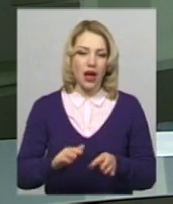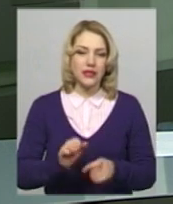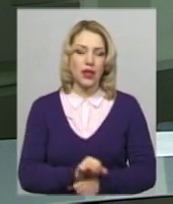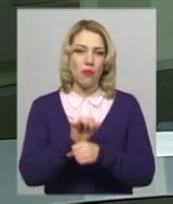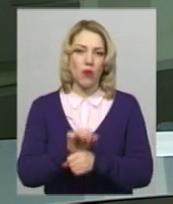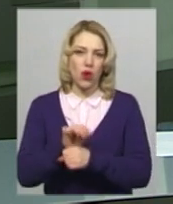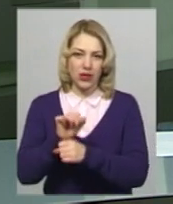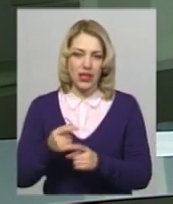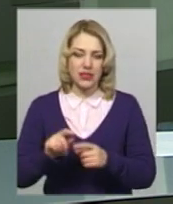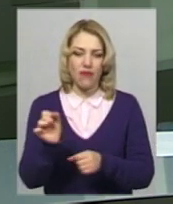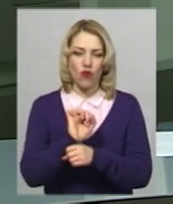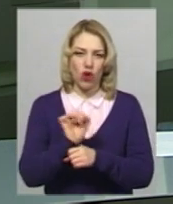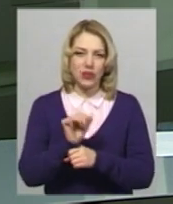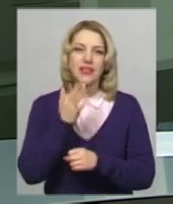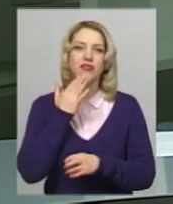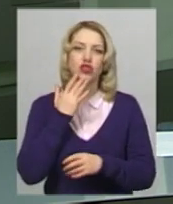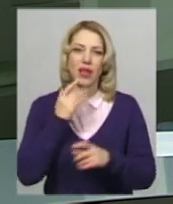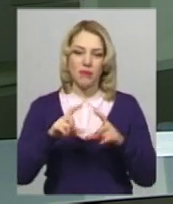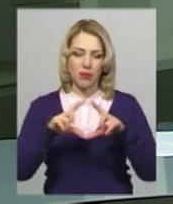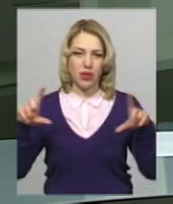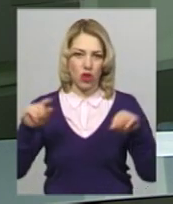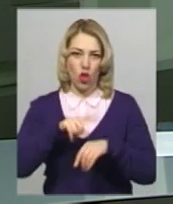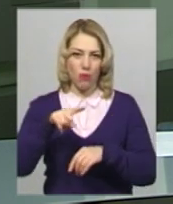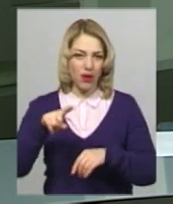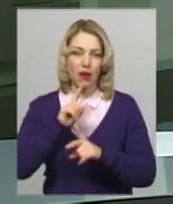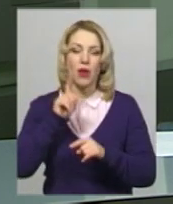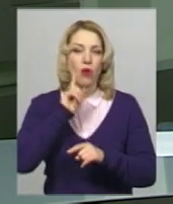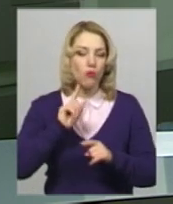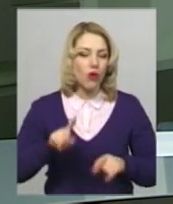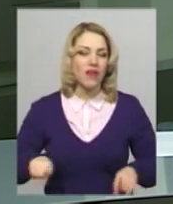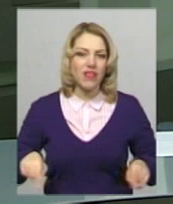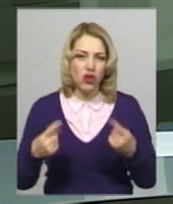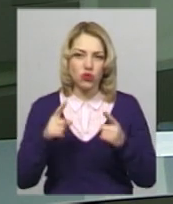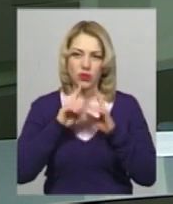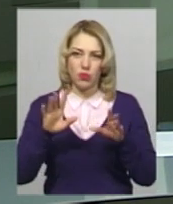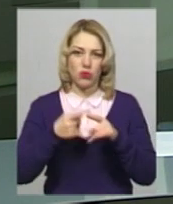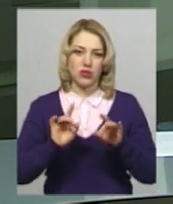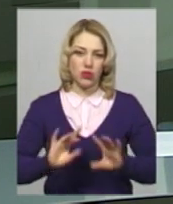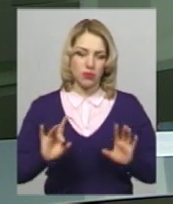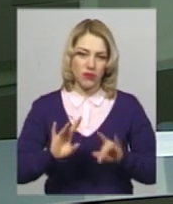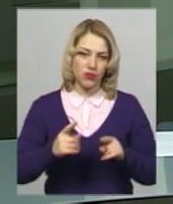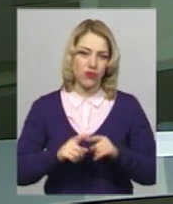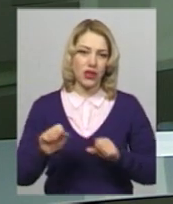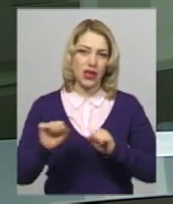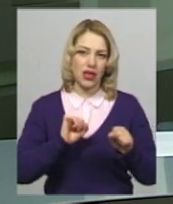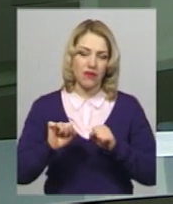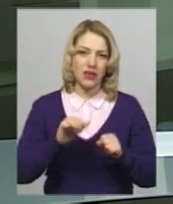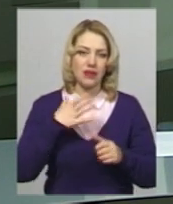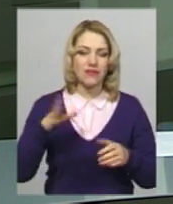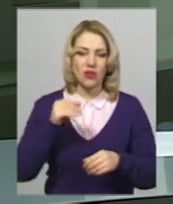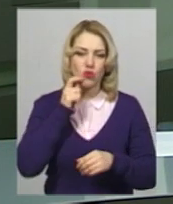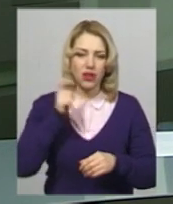автівок на іноземній реєстрації поки влаштовувати не будуть. Про це повідомив керівник Всеукраїнської громадської організації в області